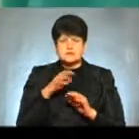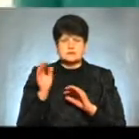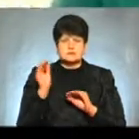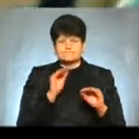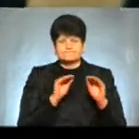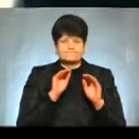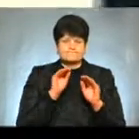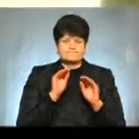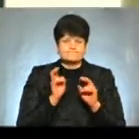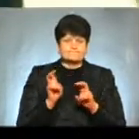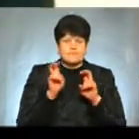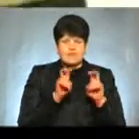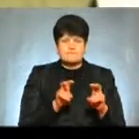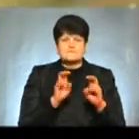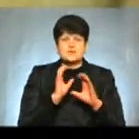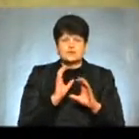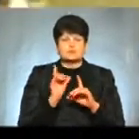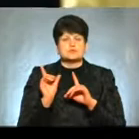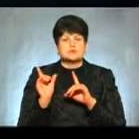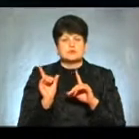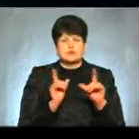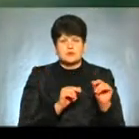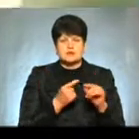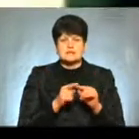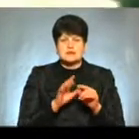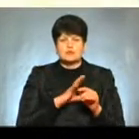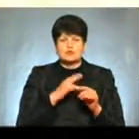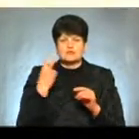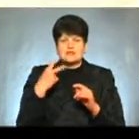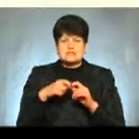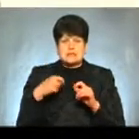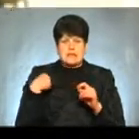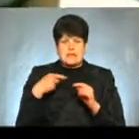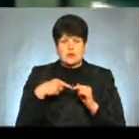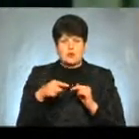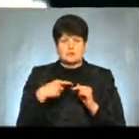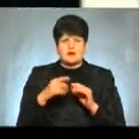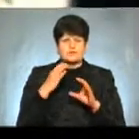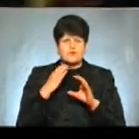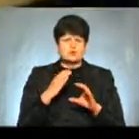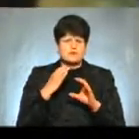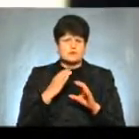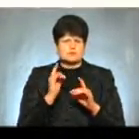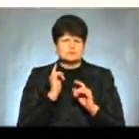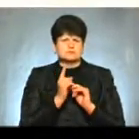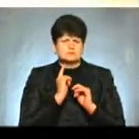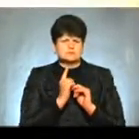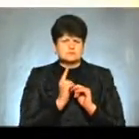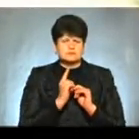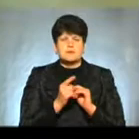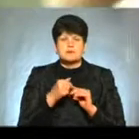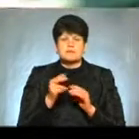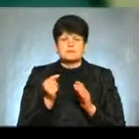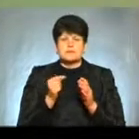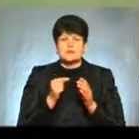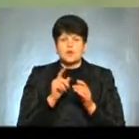погрузило автобус І ми поїхали А то було 20 кілометрів такий, розумієте, автобус за автобусом І ми попали, раз